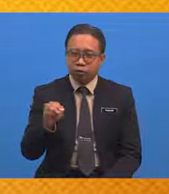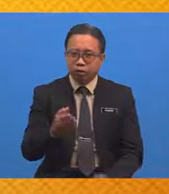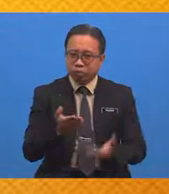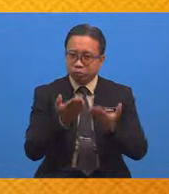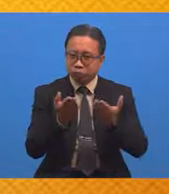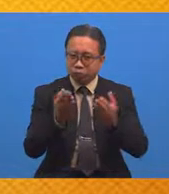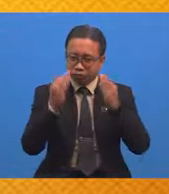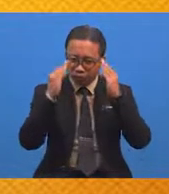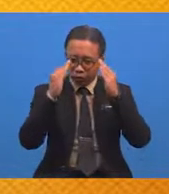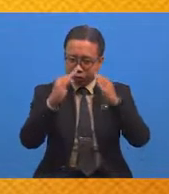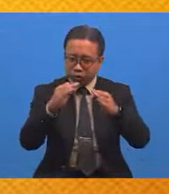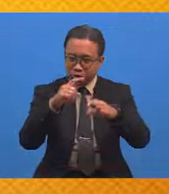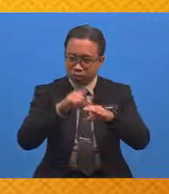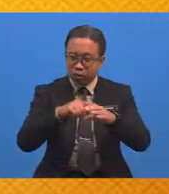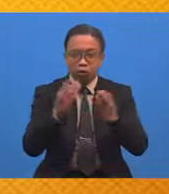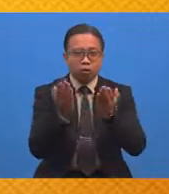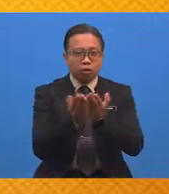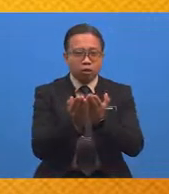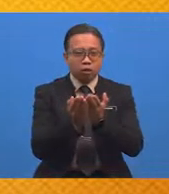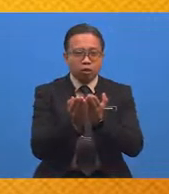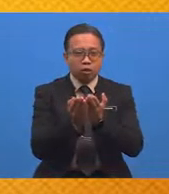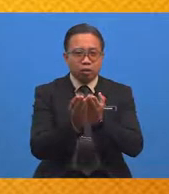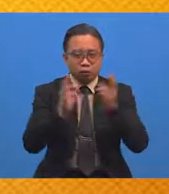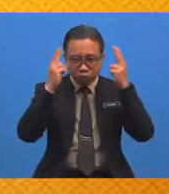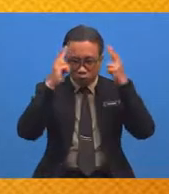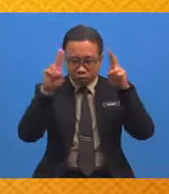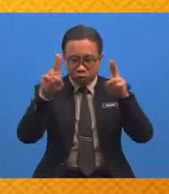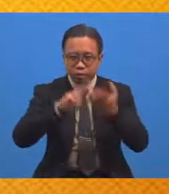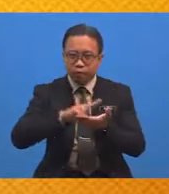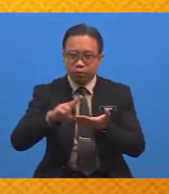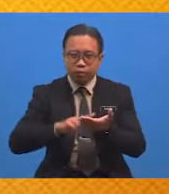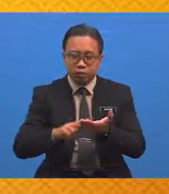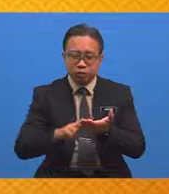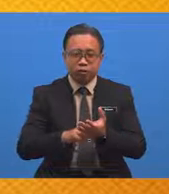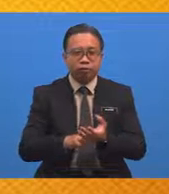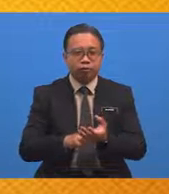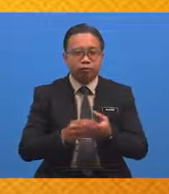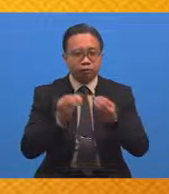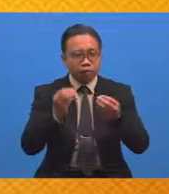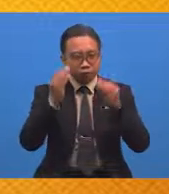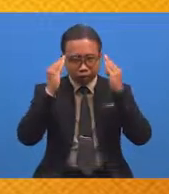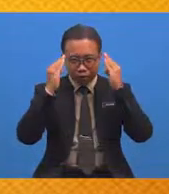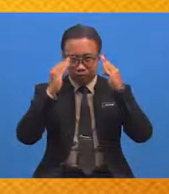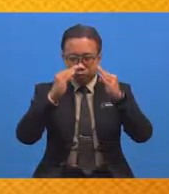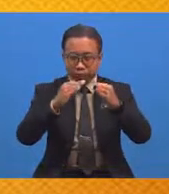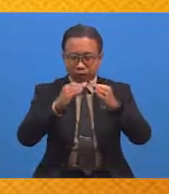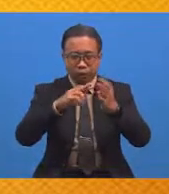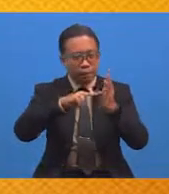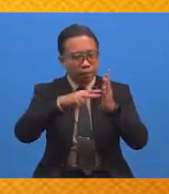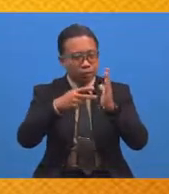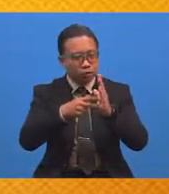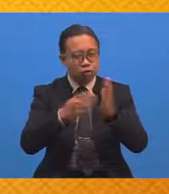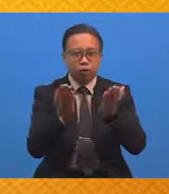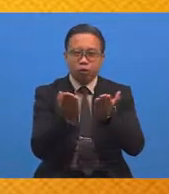perhatian kepada doa yang akan Ustaz bacakan Berikan perhatian juga dari segi maksud